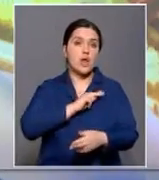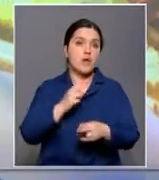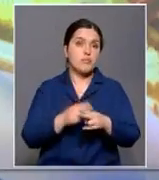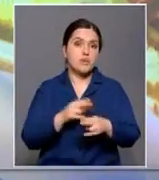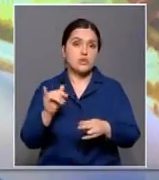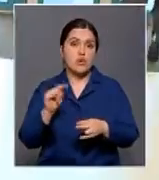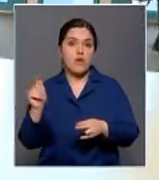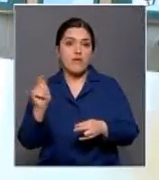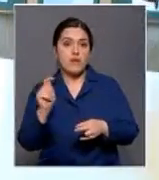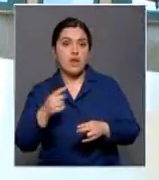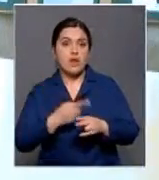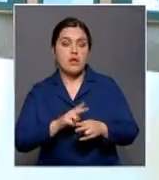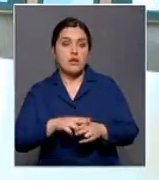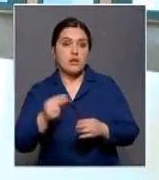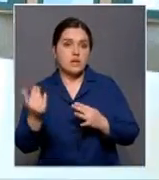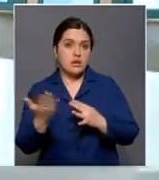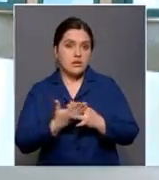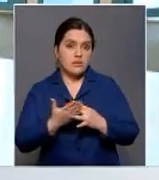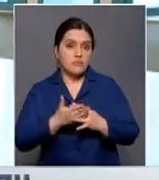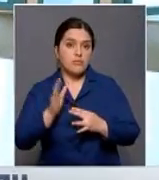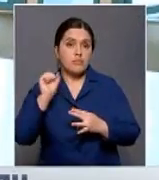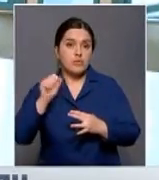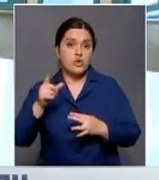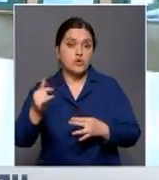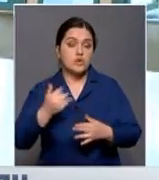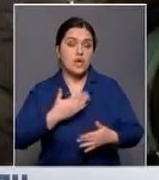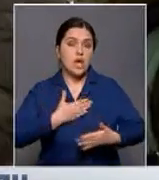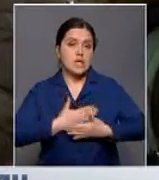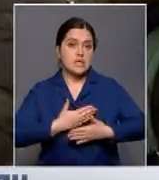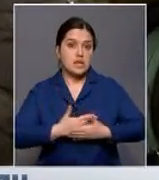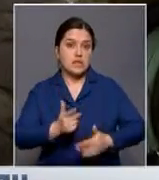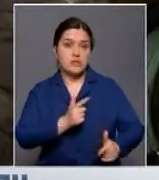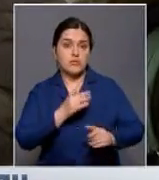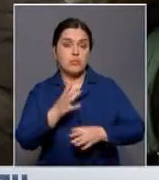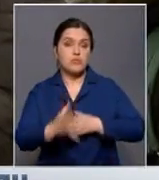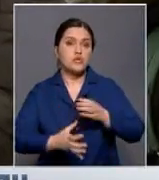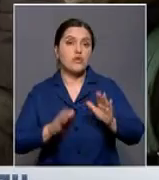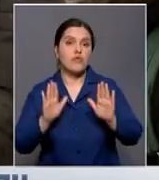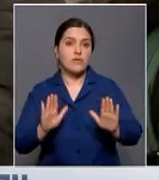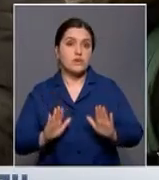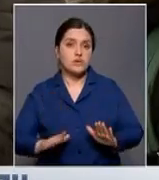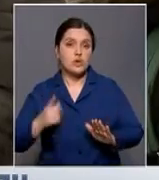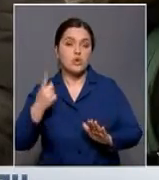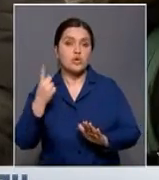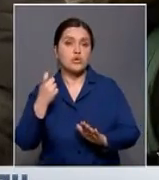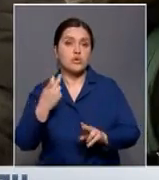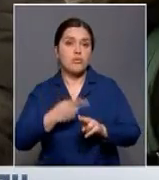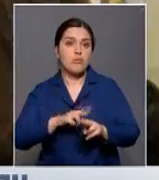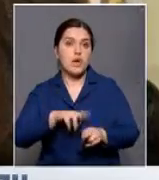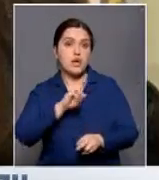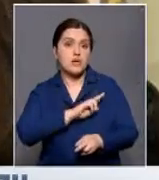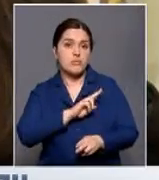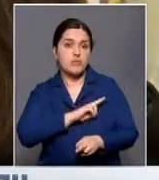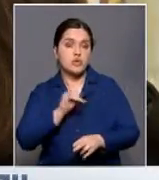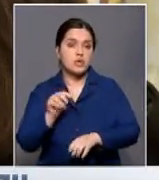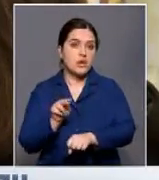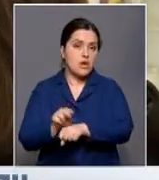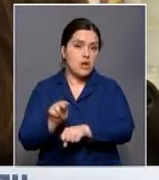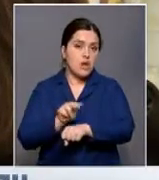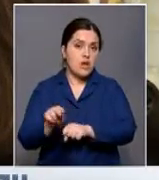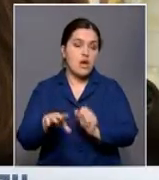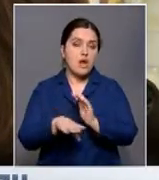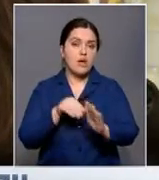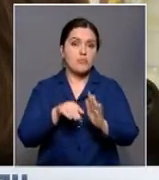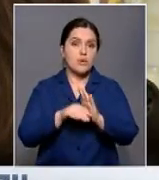без выходных. Предусмотрена и система льгот. К слову, в регионе активно готовятся к международной выставке. Сто волонтеров сейчас